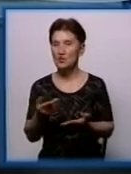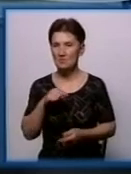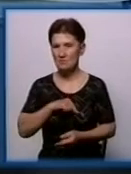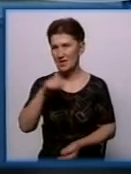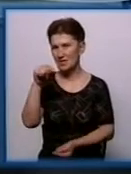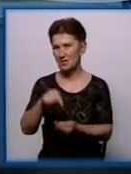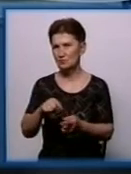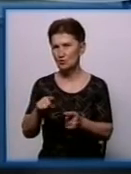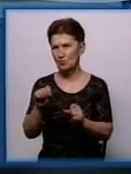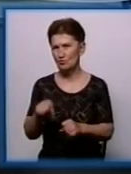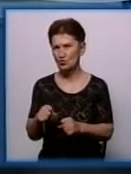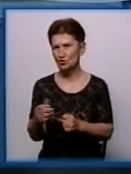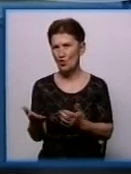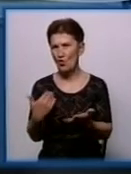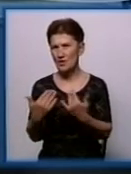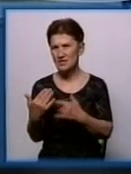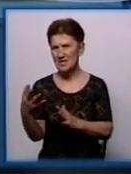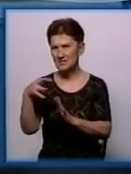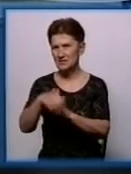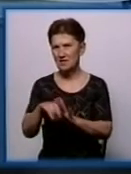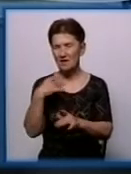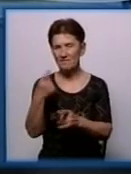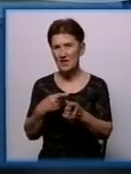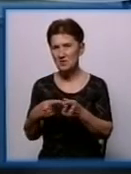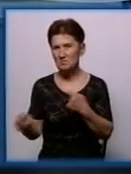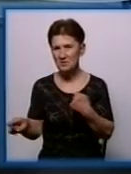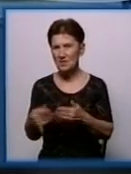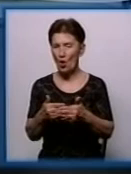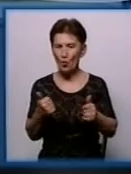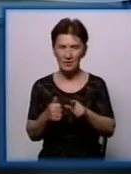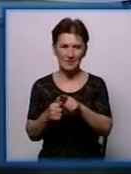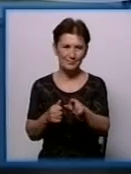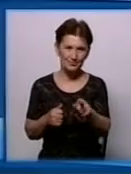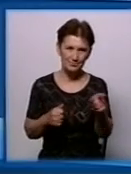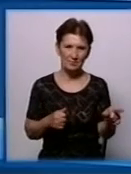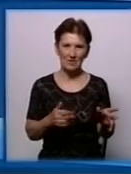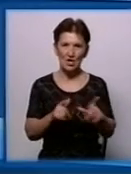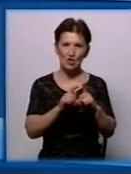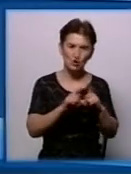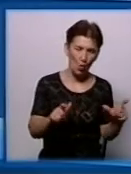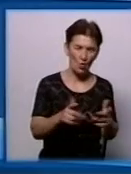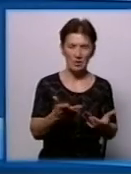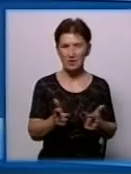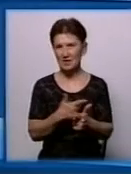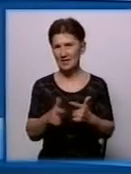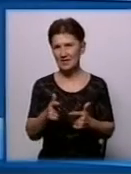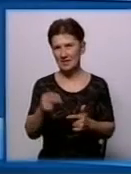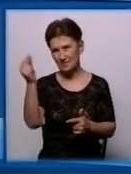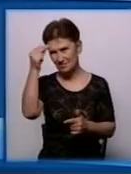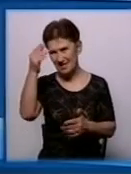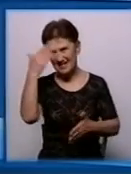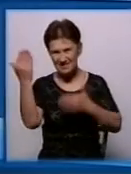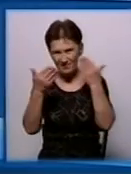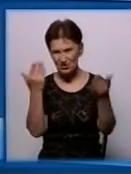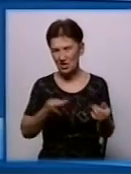віднести до закладів охорони здоров'я, на відміну від торгівельно-розважальних центрів, на відміну від освітніх закладів? Чи проблеми ті